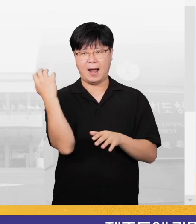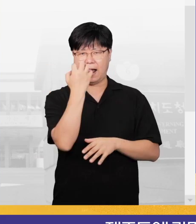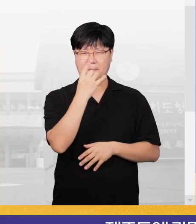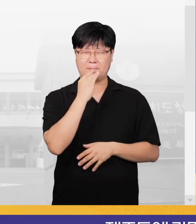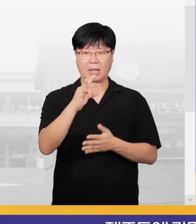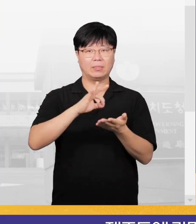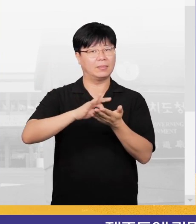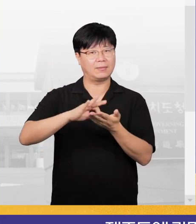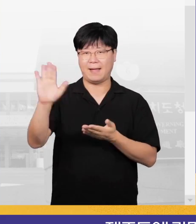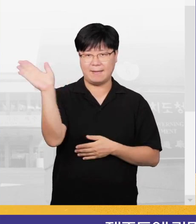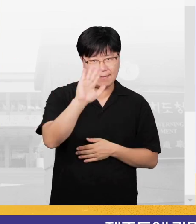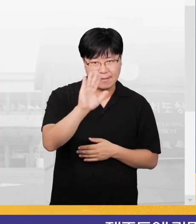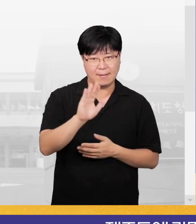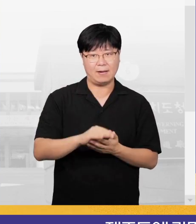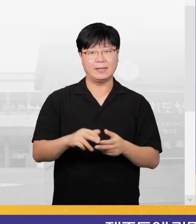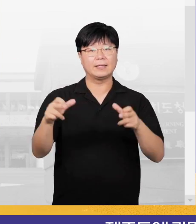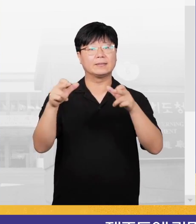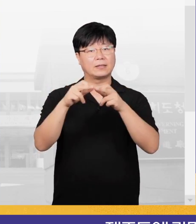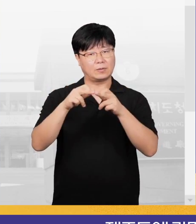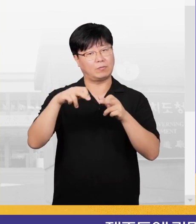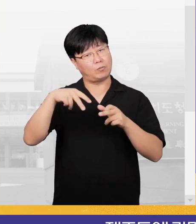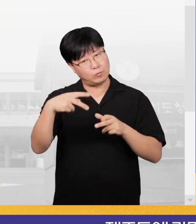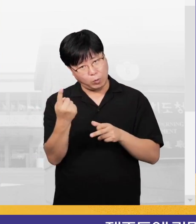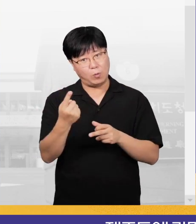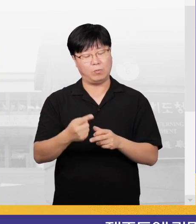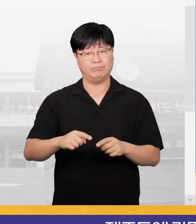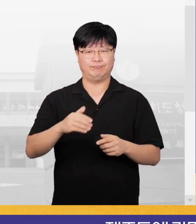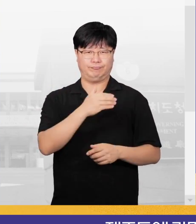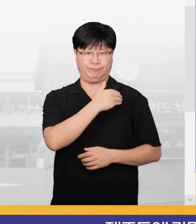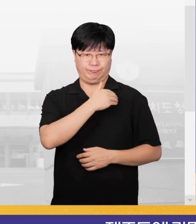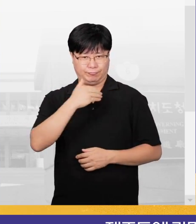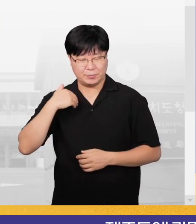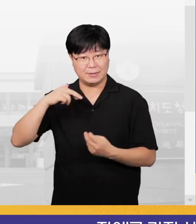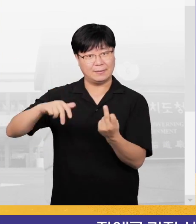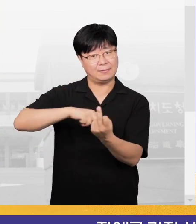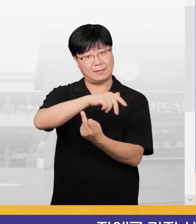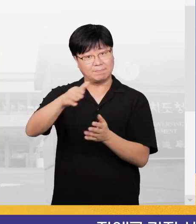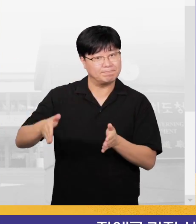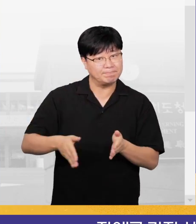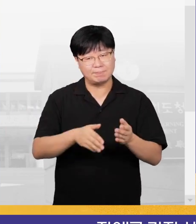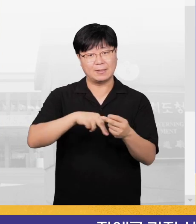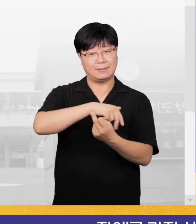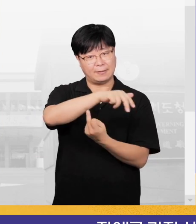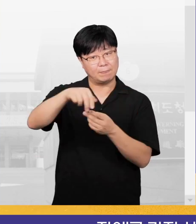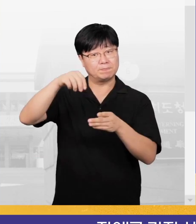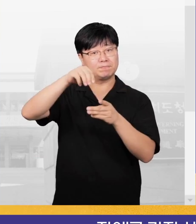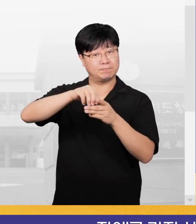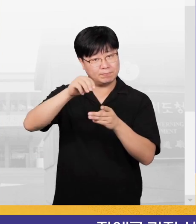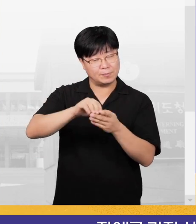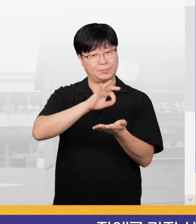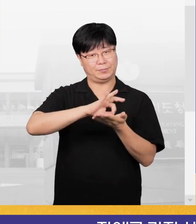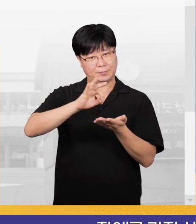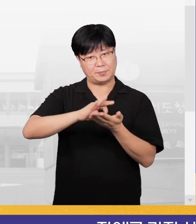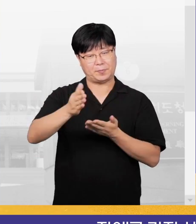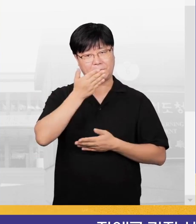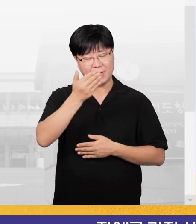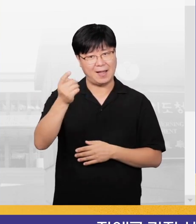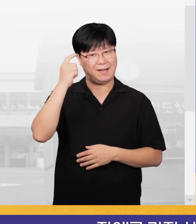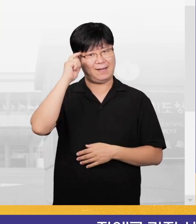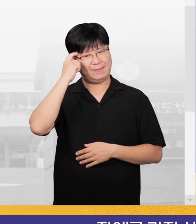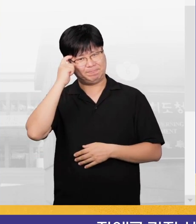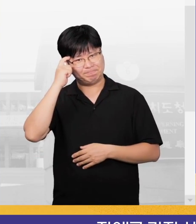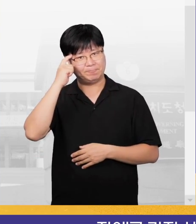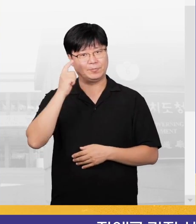제주올렛길은 이제 일반인들만, 비장애인들만이 이용할 수 있는 게 아니라 장애를 가진 사람들도 충분히 올렛길과